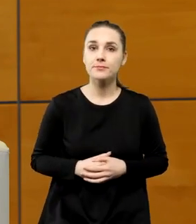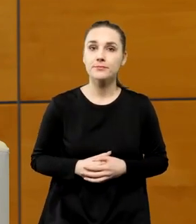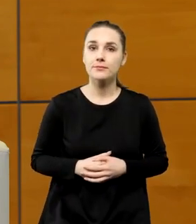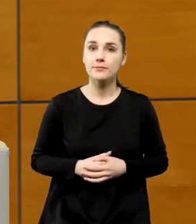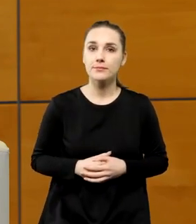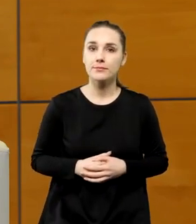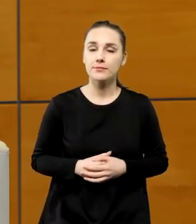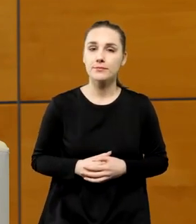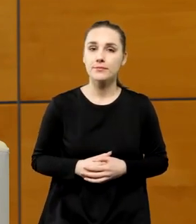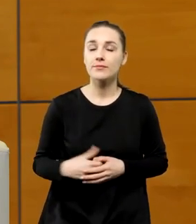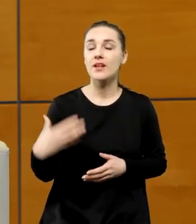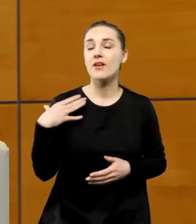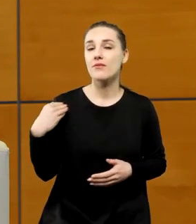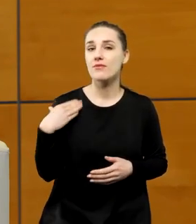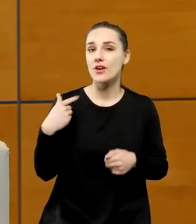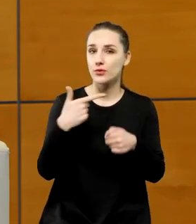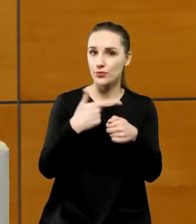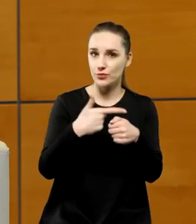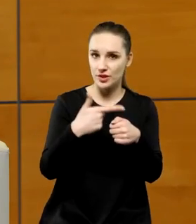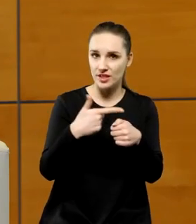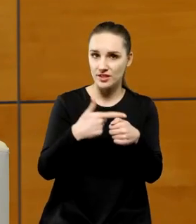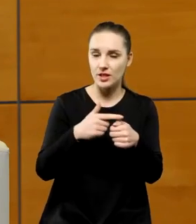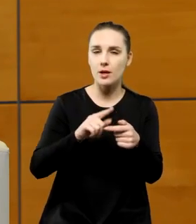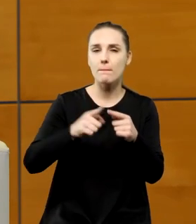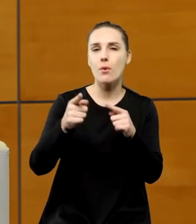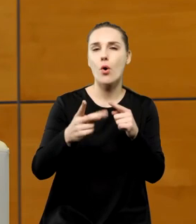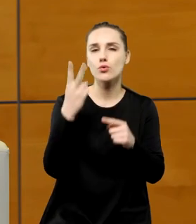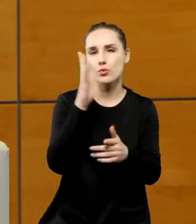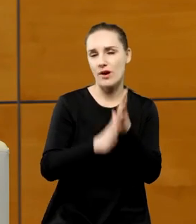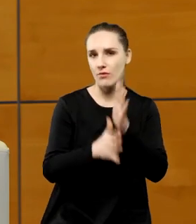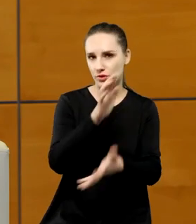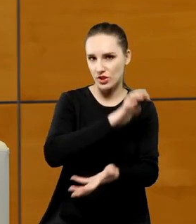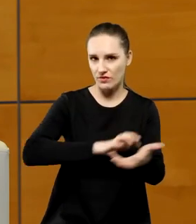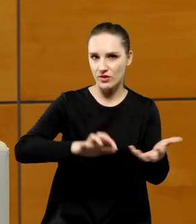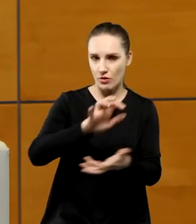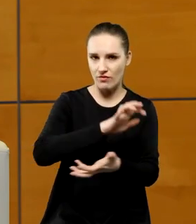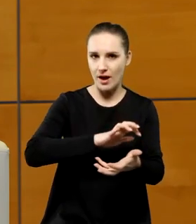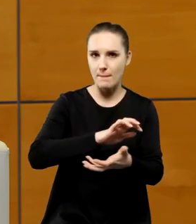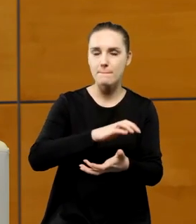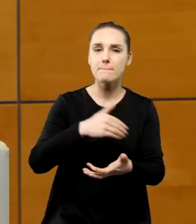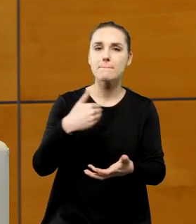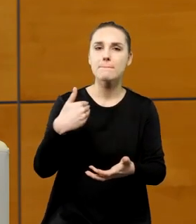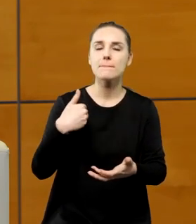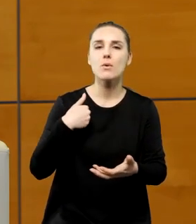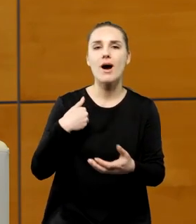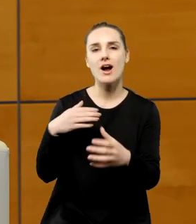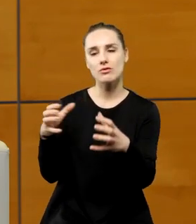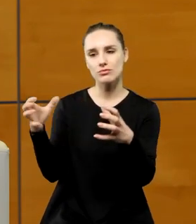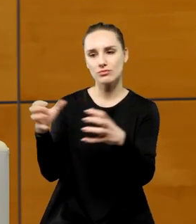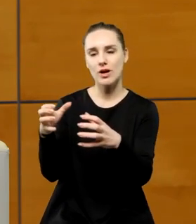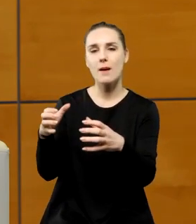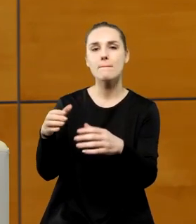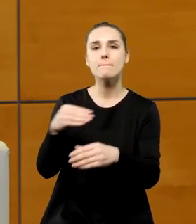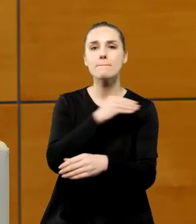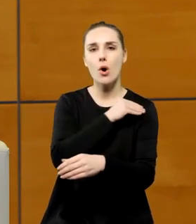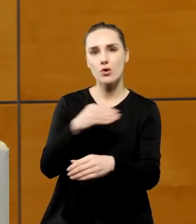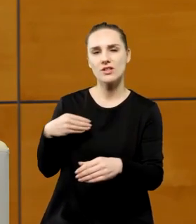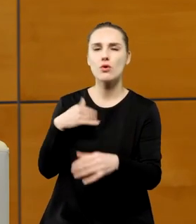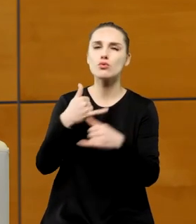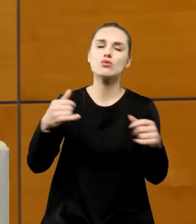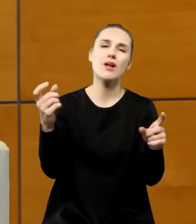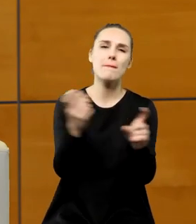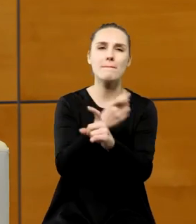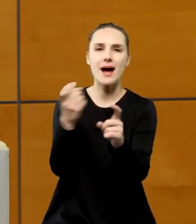w XX wieku również po II wojnie światowej istniała spora polska diaspora w różnego rodzaju krajach